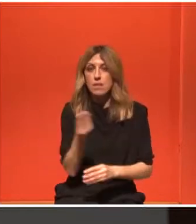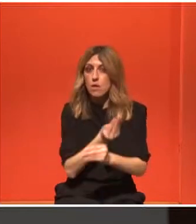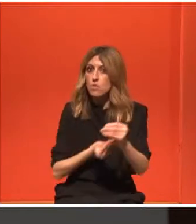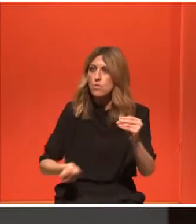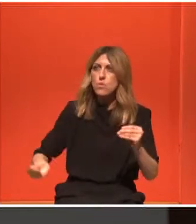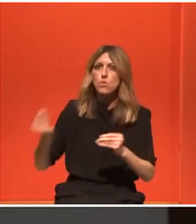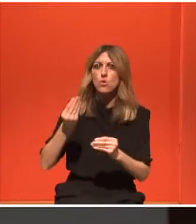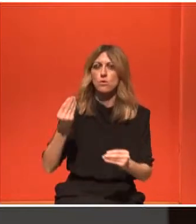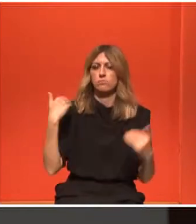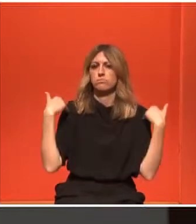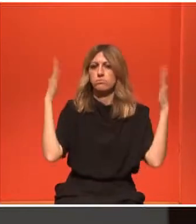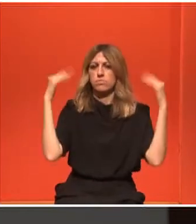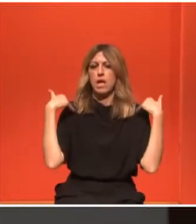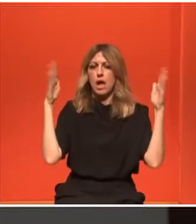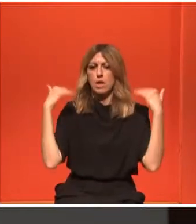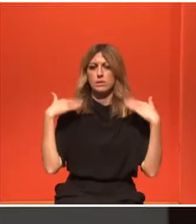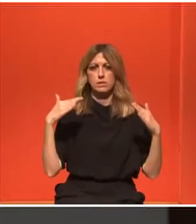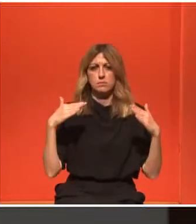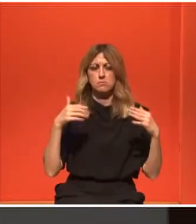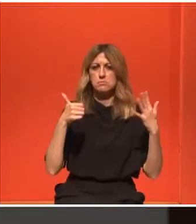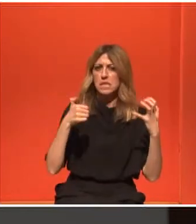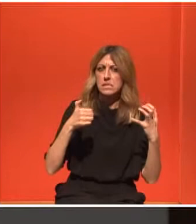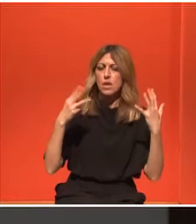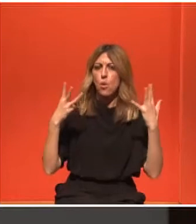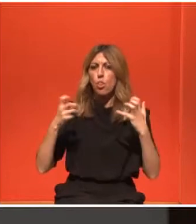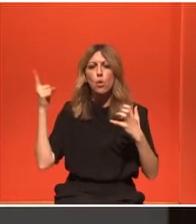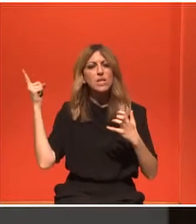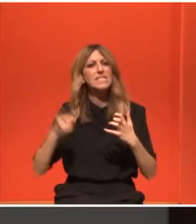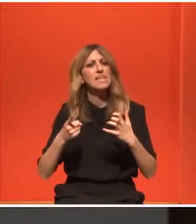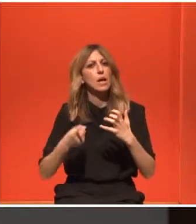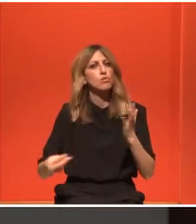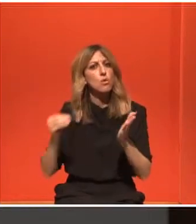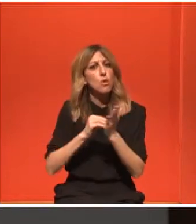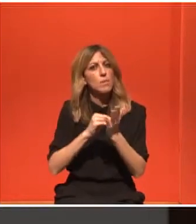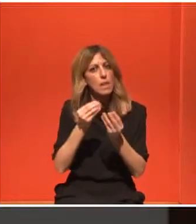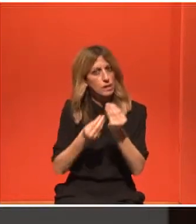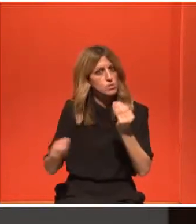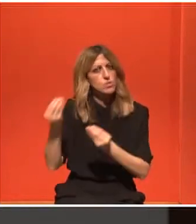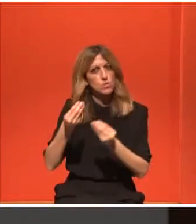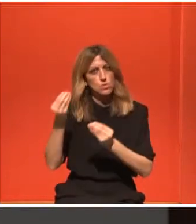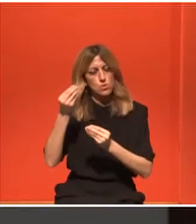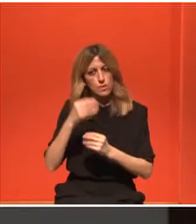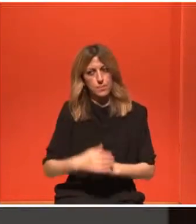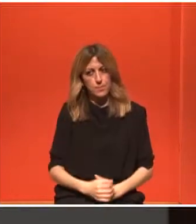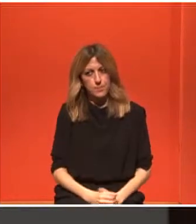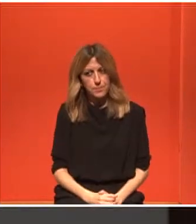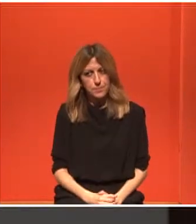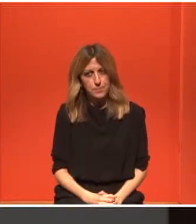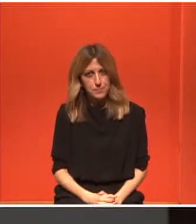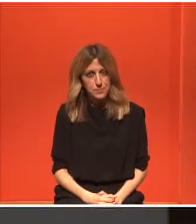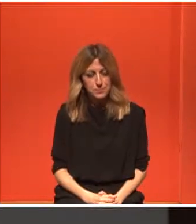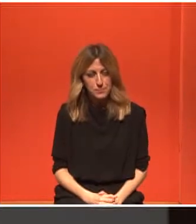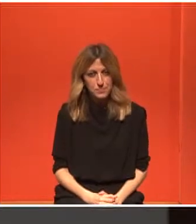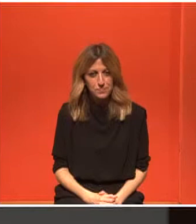θα μπορούν, άφοβα μπορώ να πω 60-80% της μιας μέγιστης επανάληψης. Σε όλο αυτό θα μπορούσα να